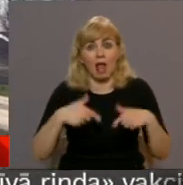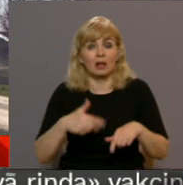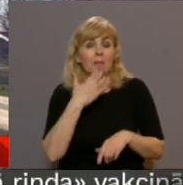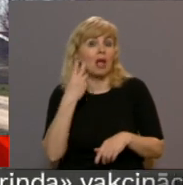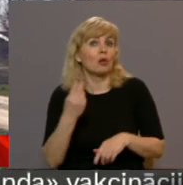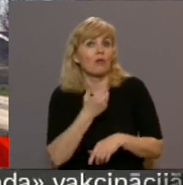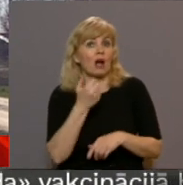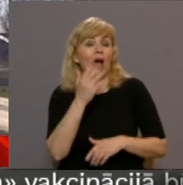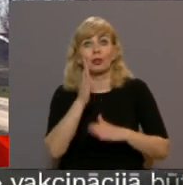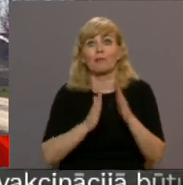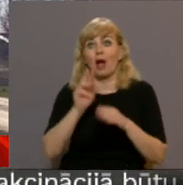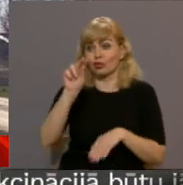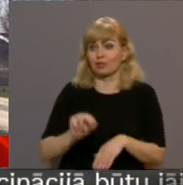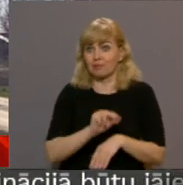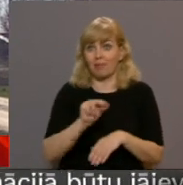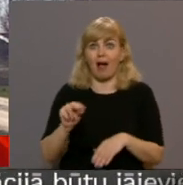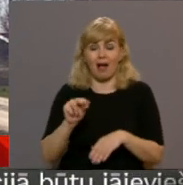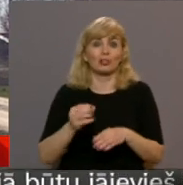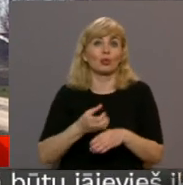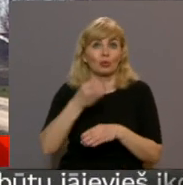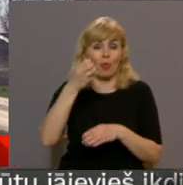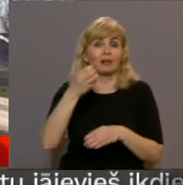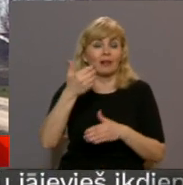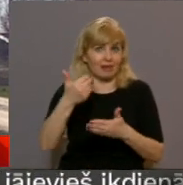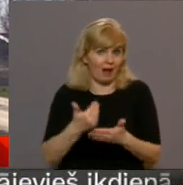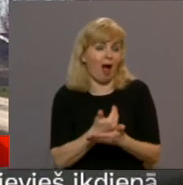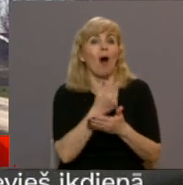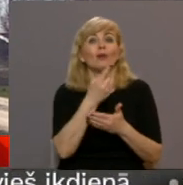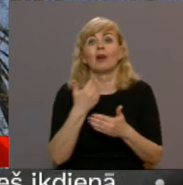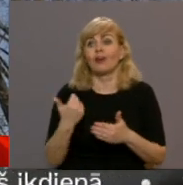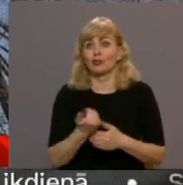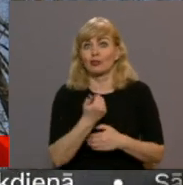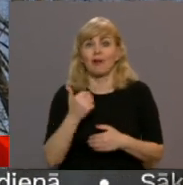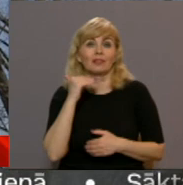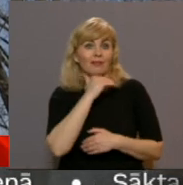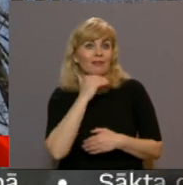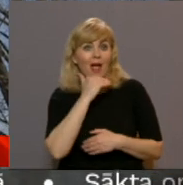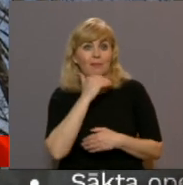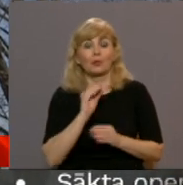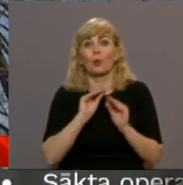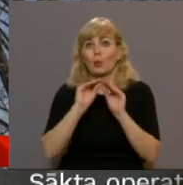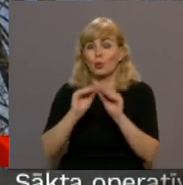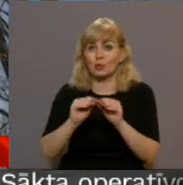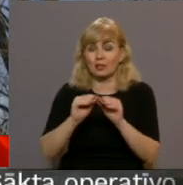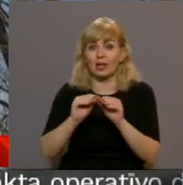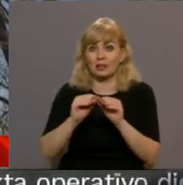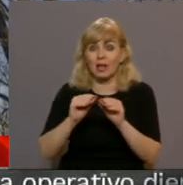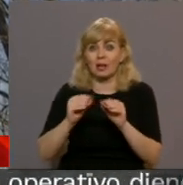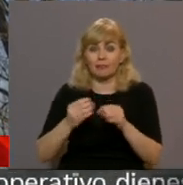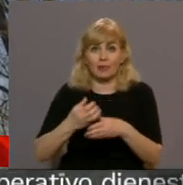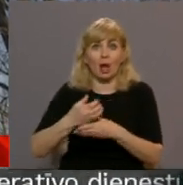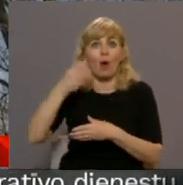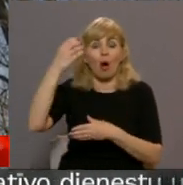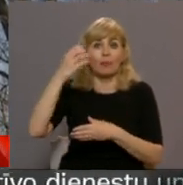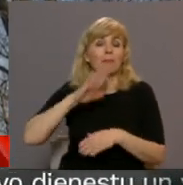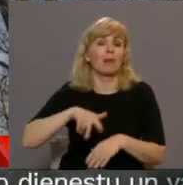jau divgadu laikā mežotnes baznīcas tornis piedzīvojas atzimšana. Šā gada februārī tornī jau uzliegts kupols, bet tagad pēc 77